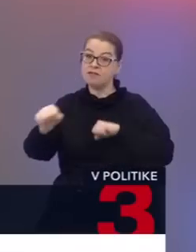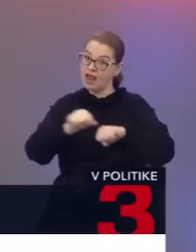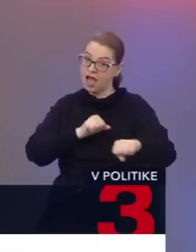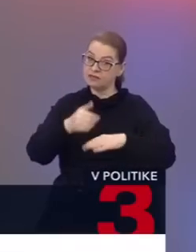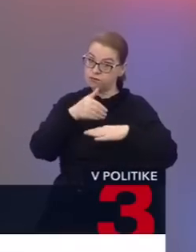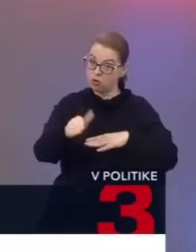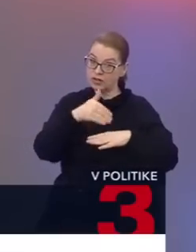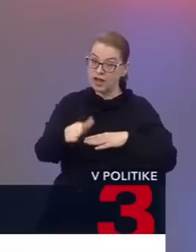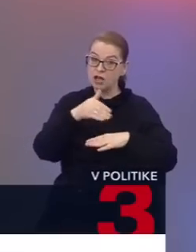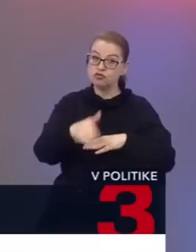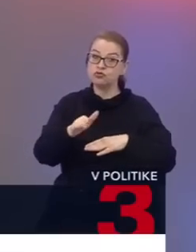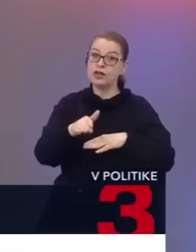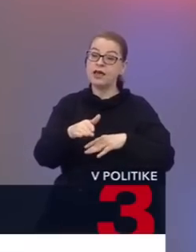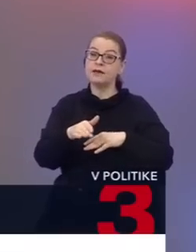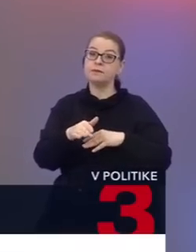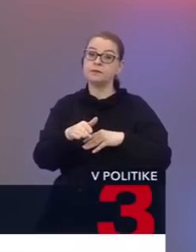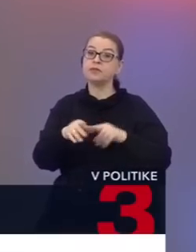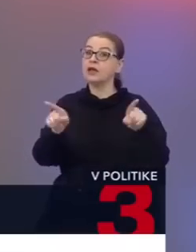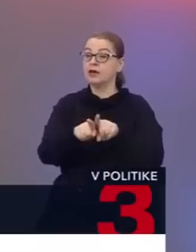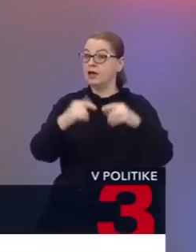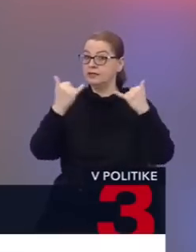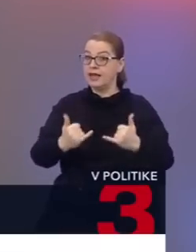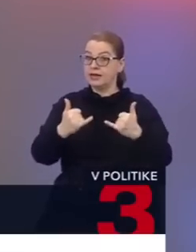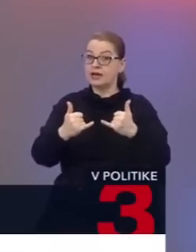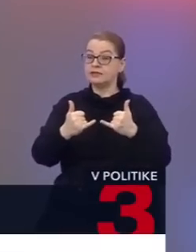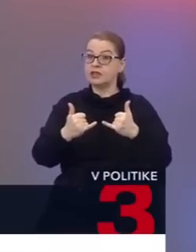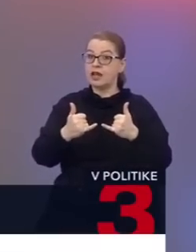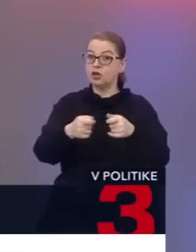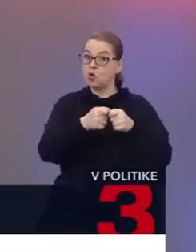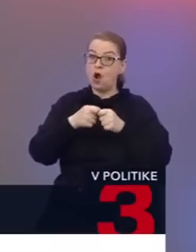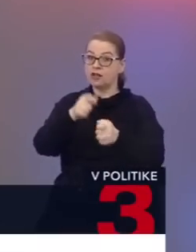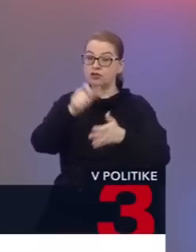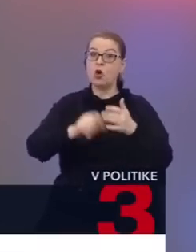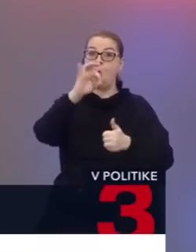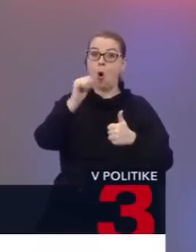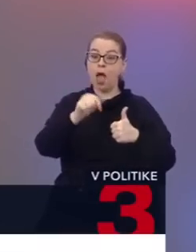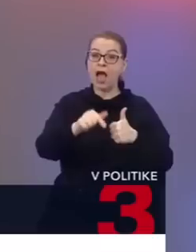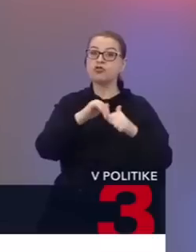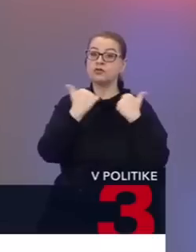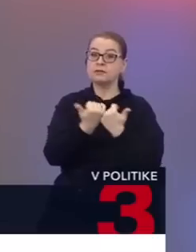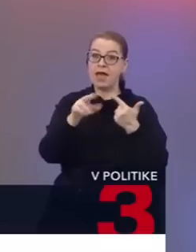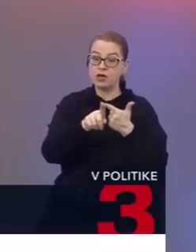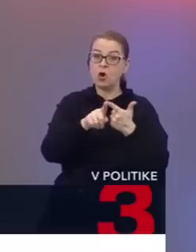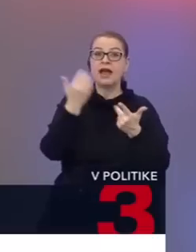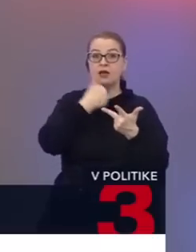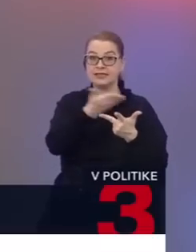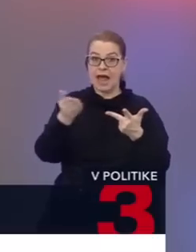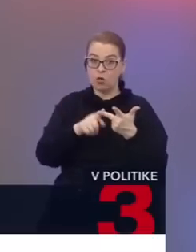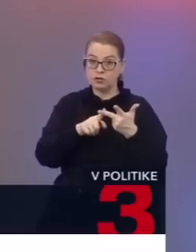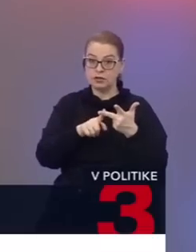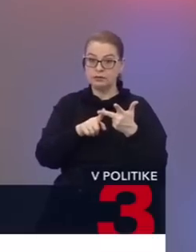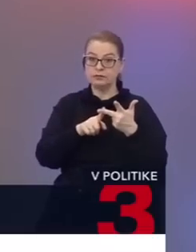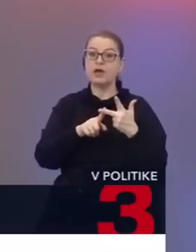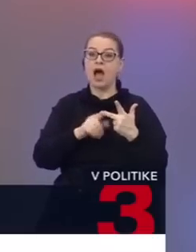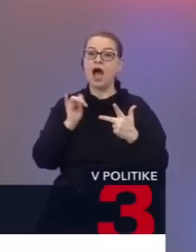pokračovala na pôdorise súčasných koaličných strán, to znamená Oľano, sme rodina a za ľudí? Aj toto